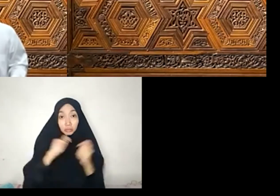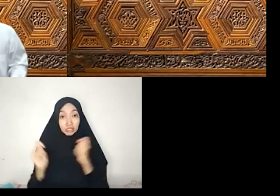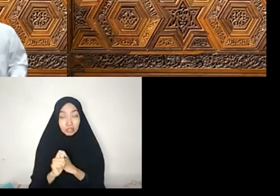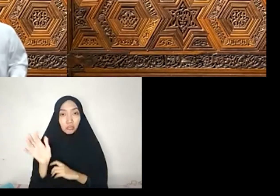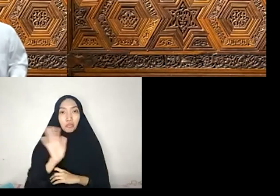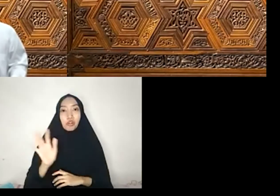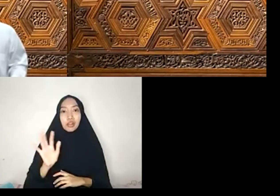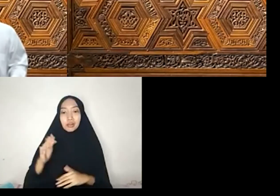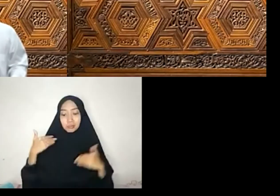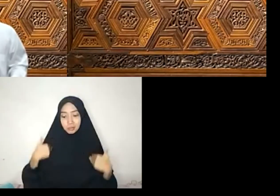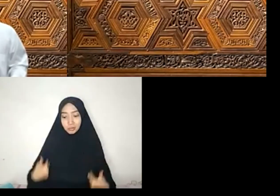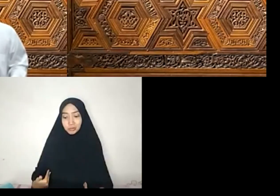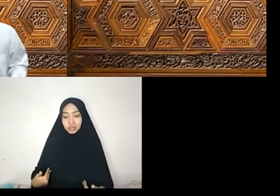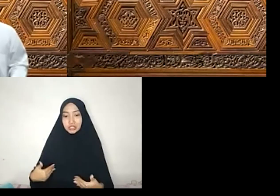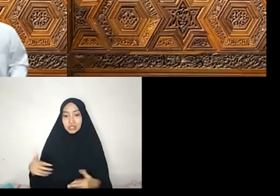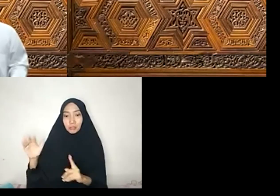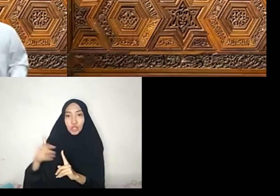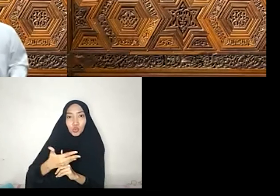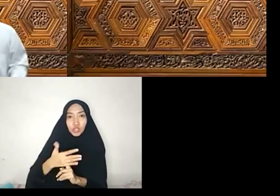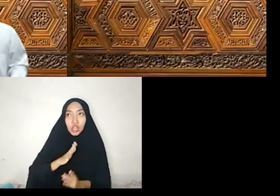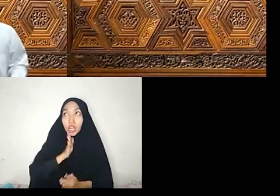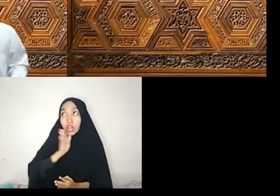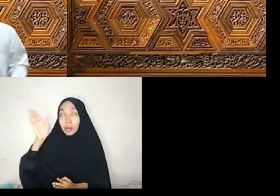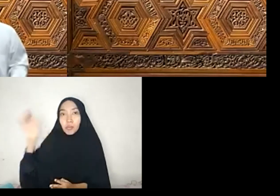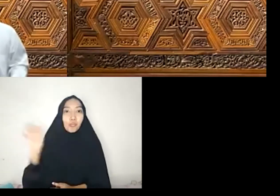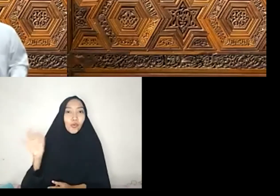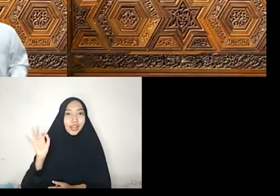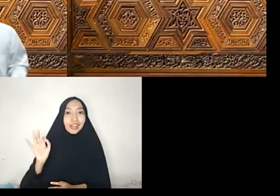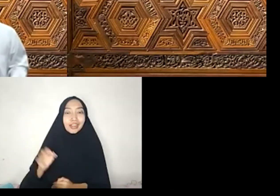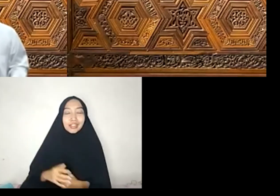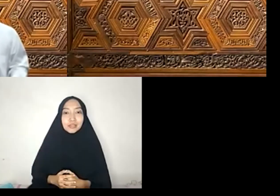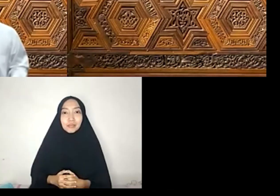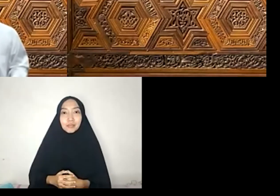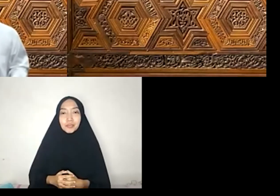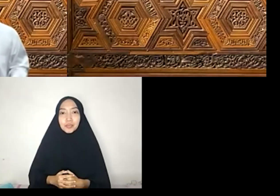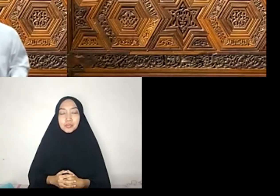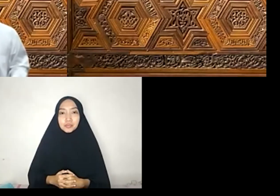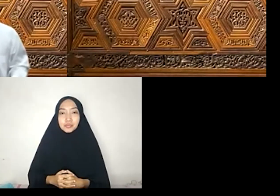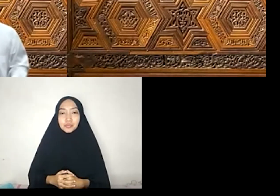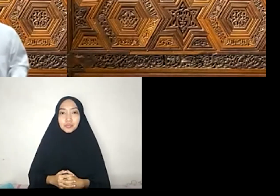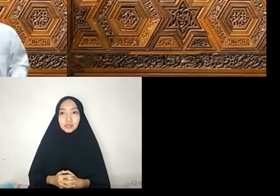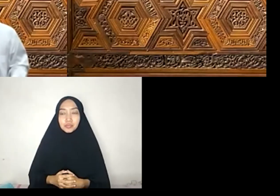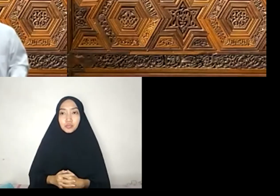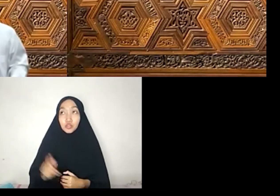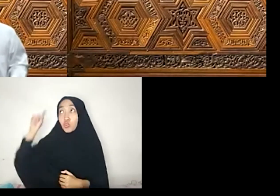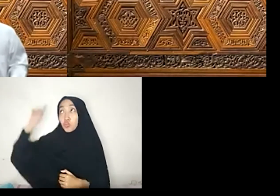agama. Tidaklah aku putus engkau, wahai kanjeng nabi Muhammad